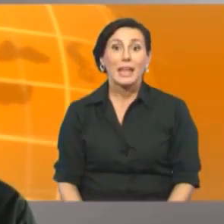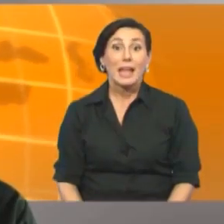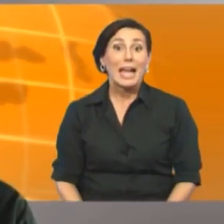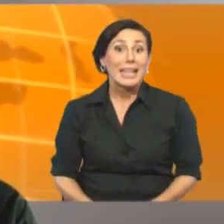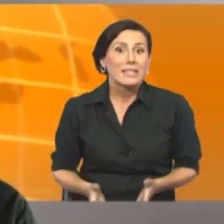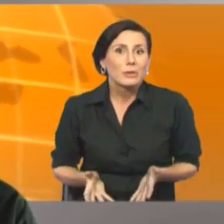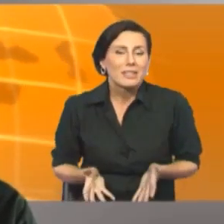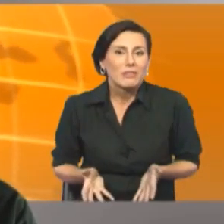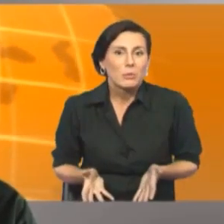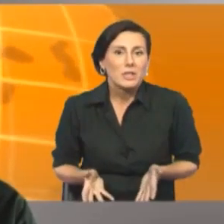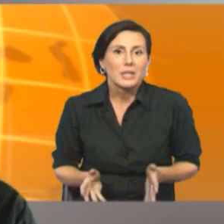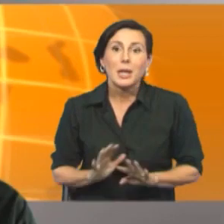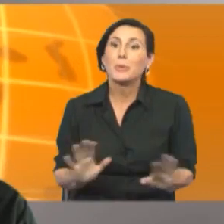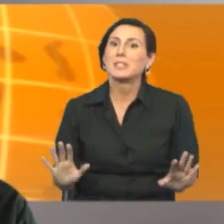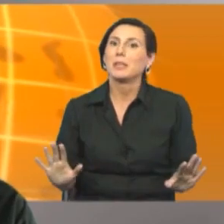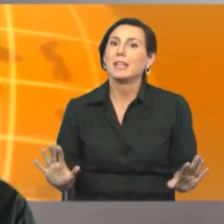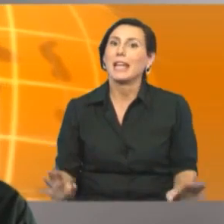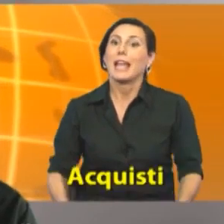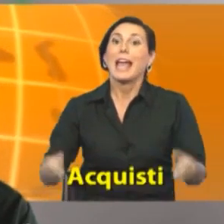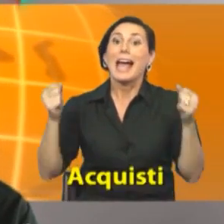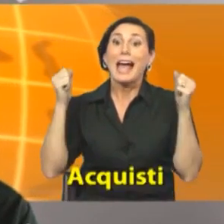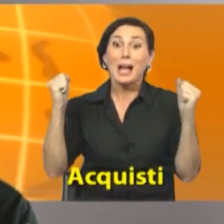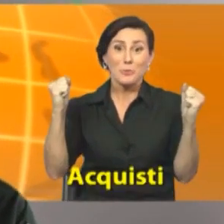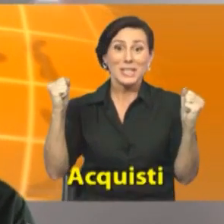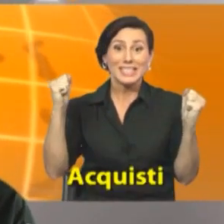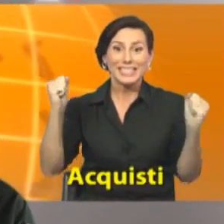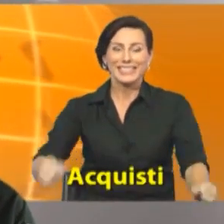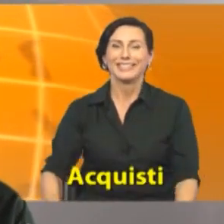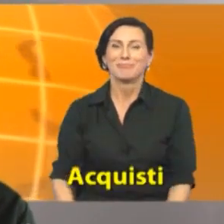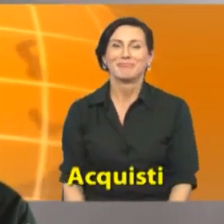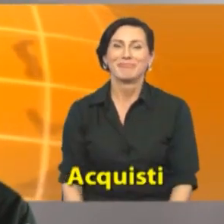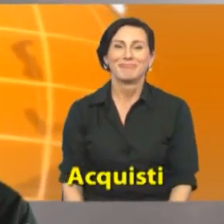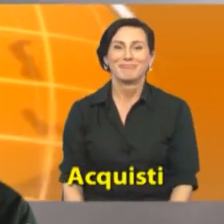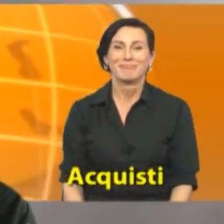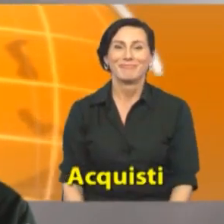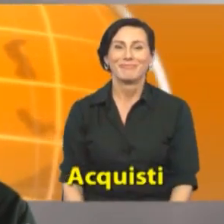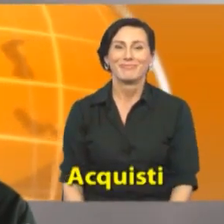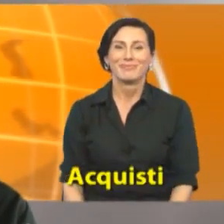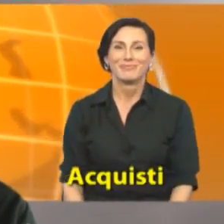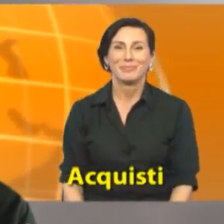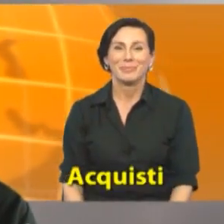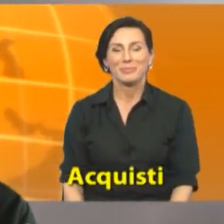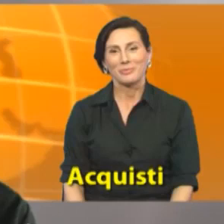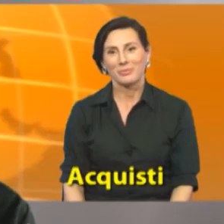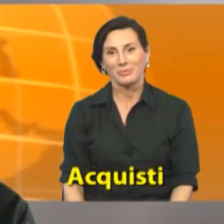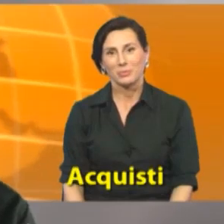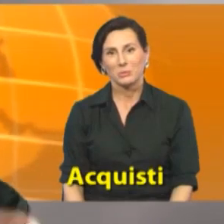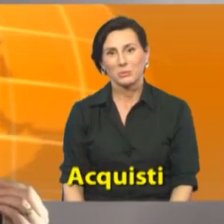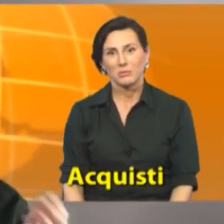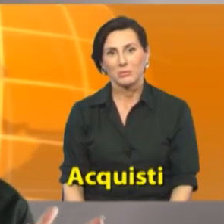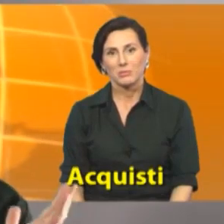all'estero senza fare acquisti impossibile acquisti shopping